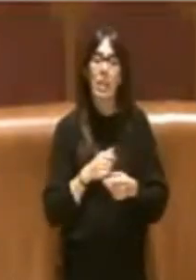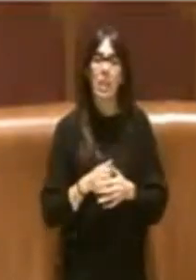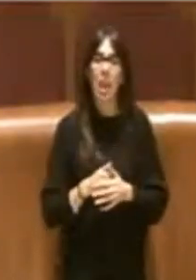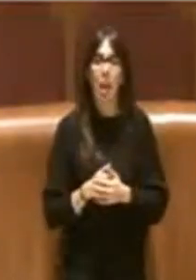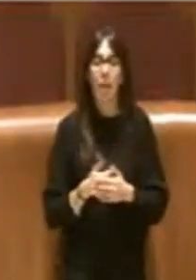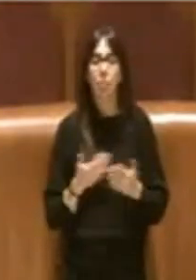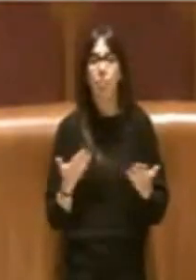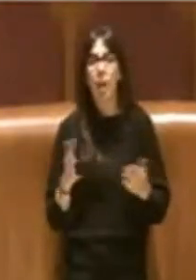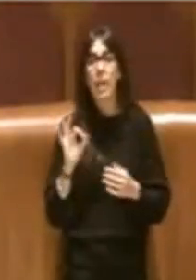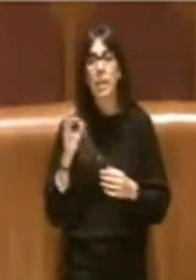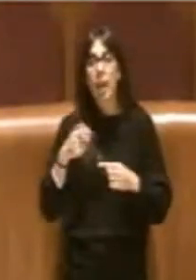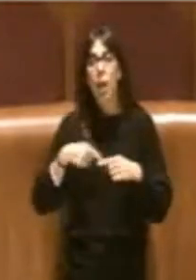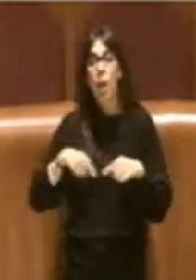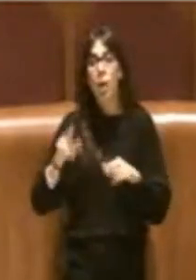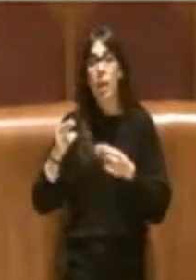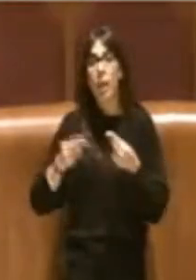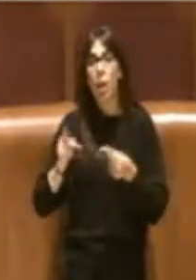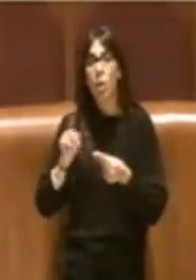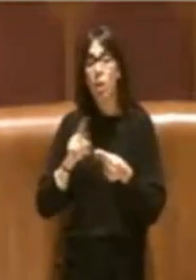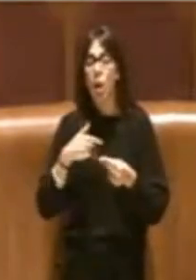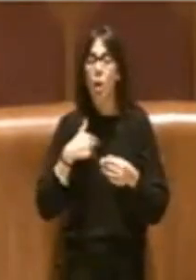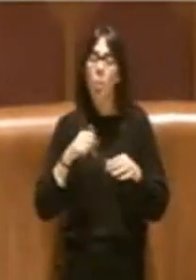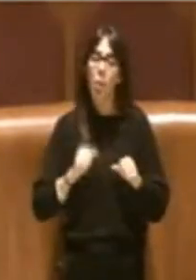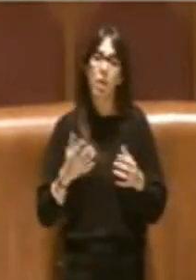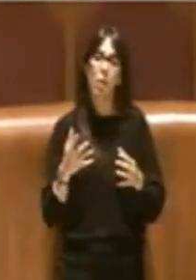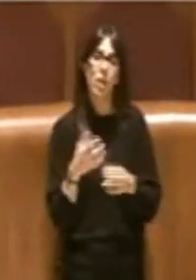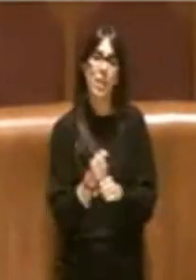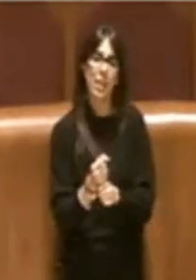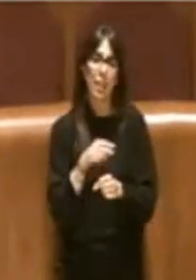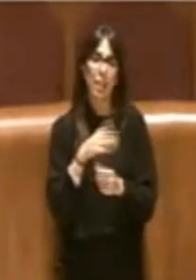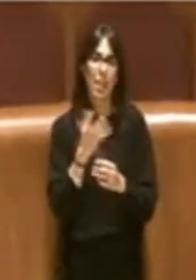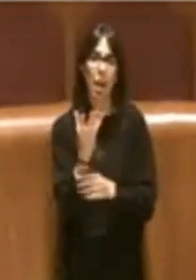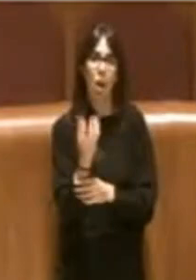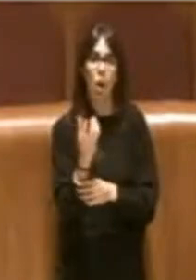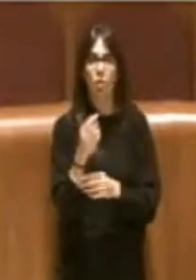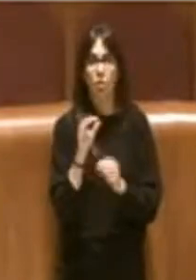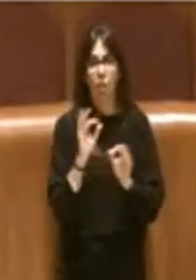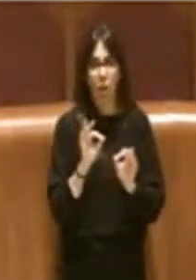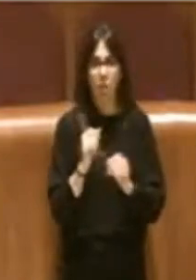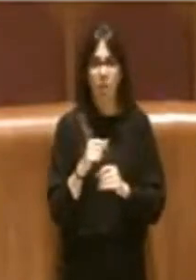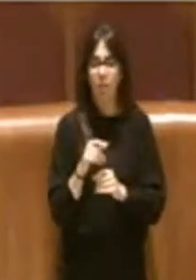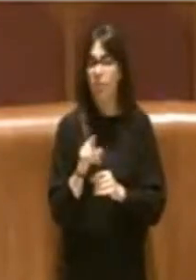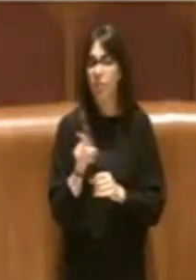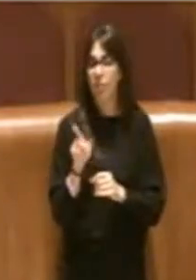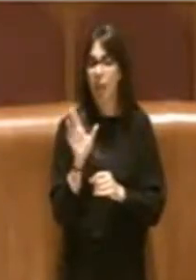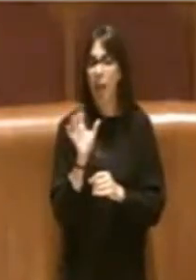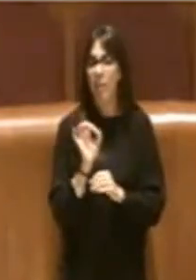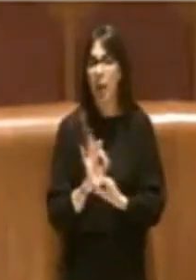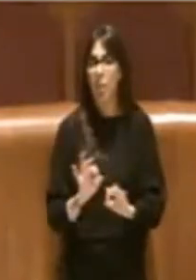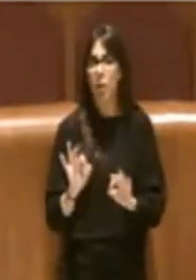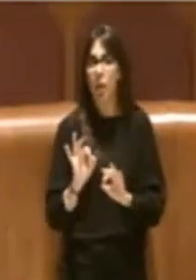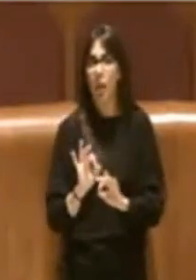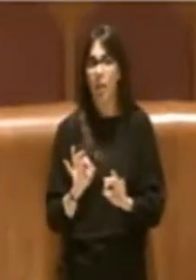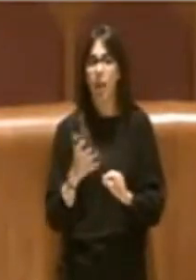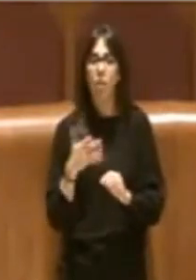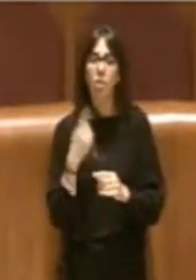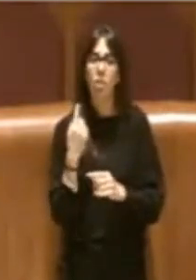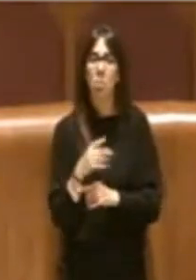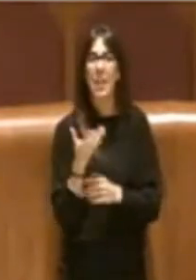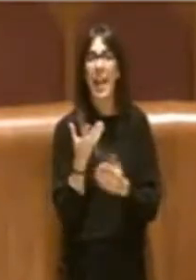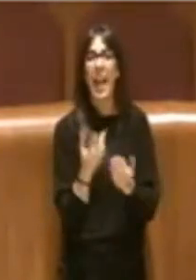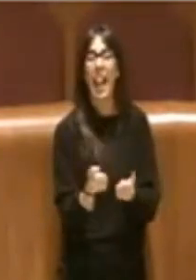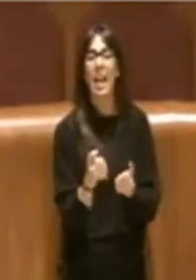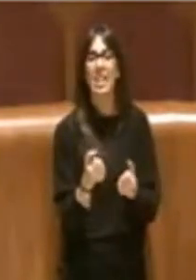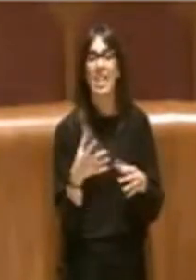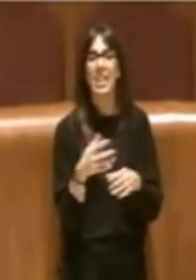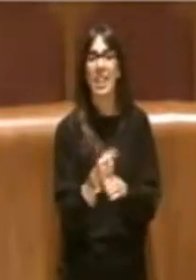non fosse la Corte dei Conti avrei sintetizzato questo concetto non ci avete capito niente. Cioè questa forse è la sintesi che poteva